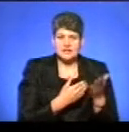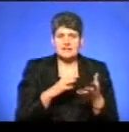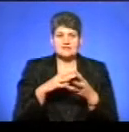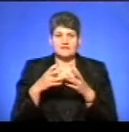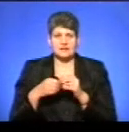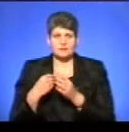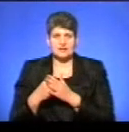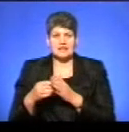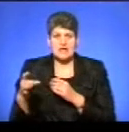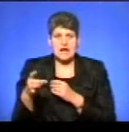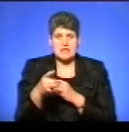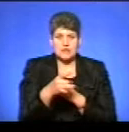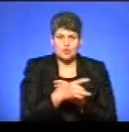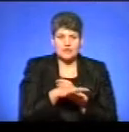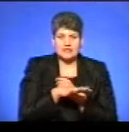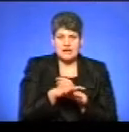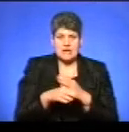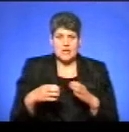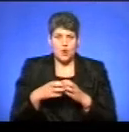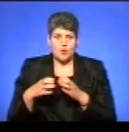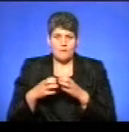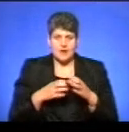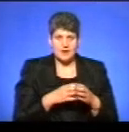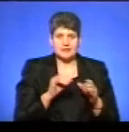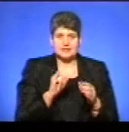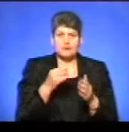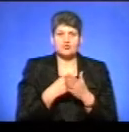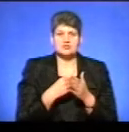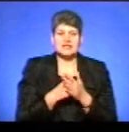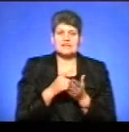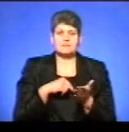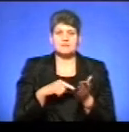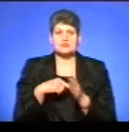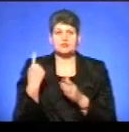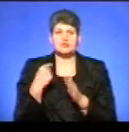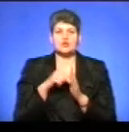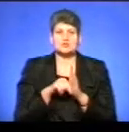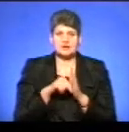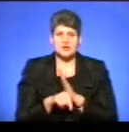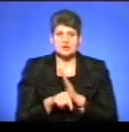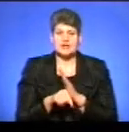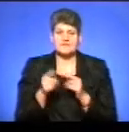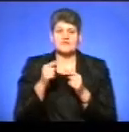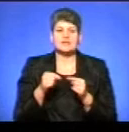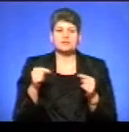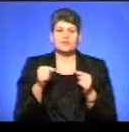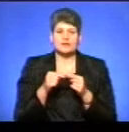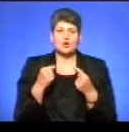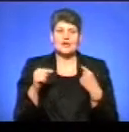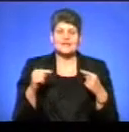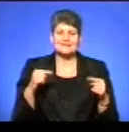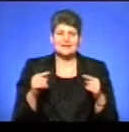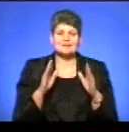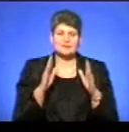зведених бюджетів районів, територіальних громад і бюджетів міст обласного значення. Відповідно, різниця